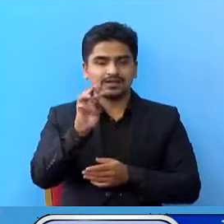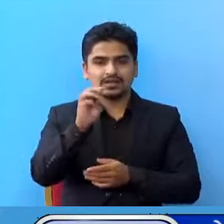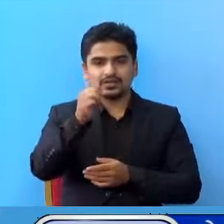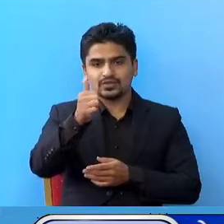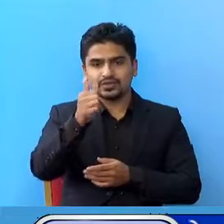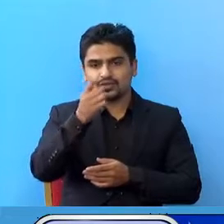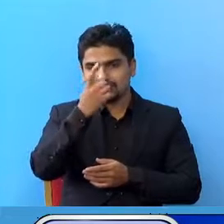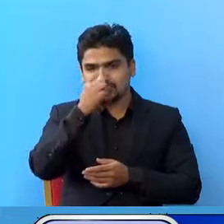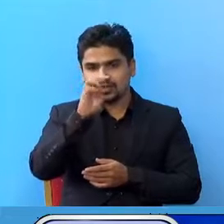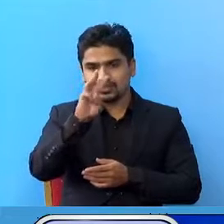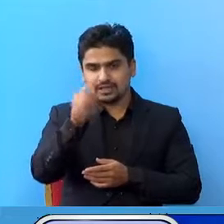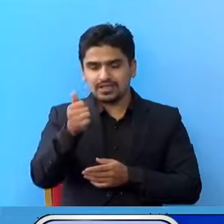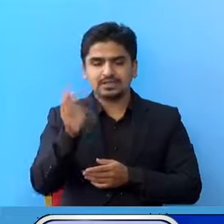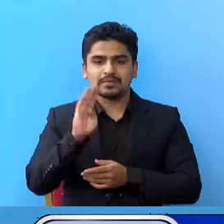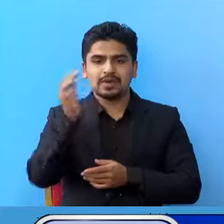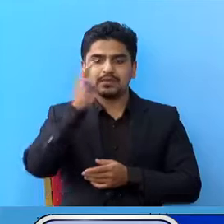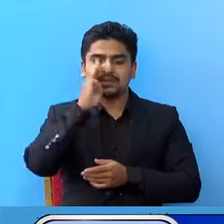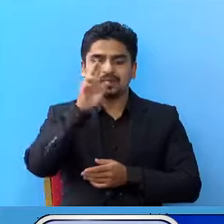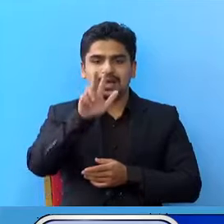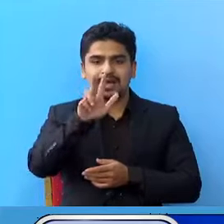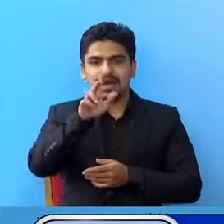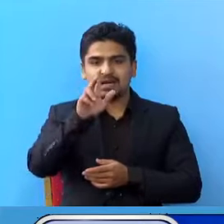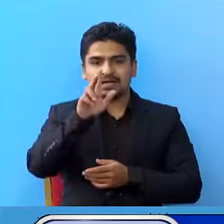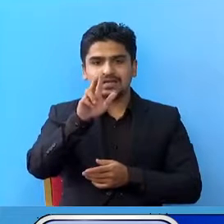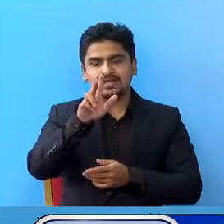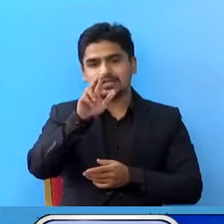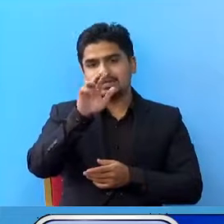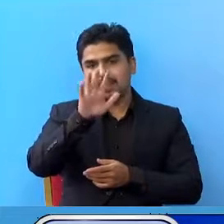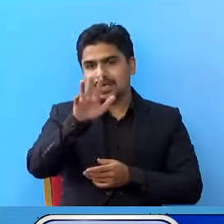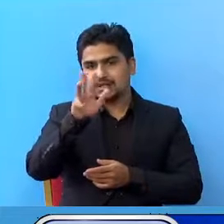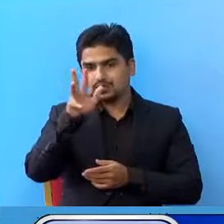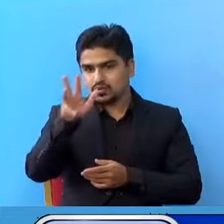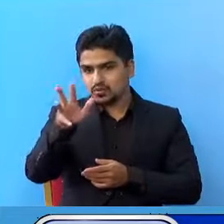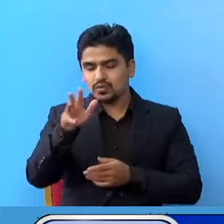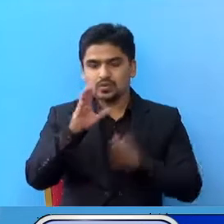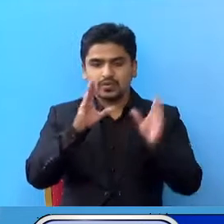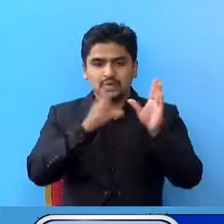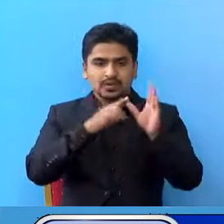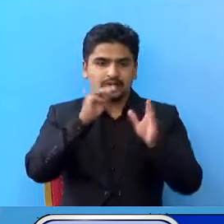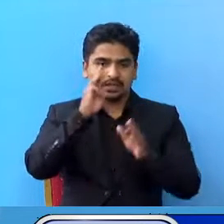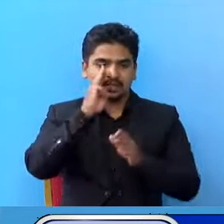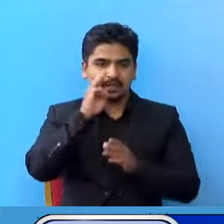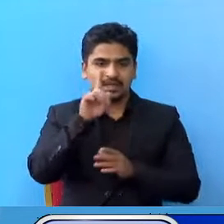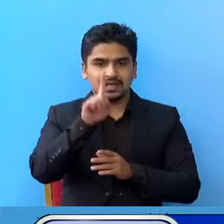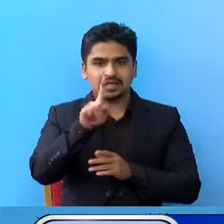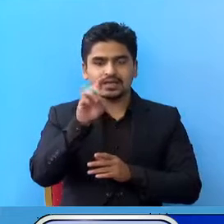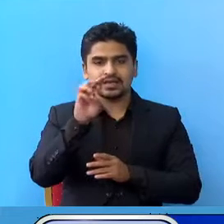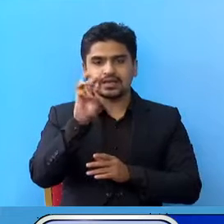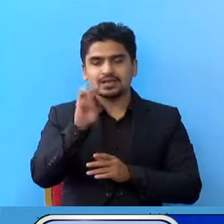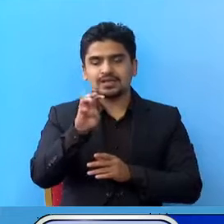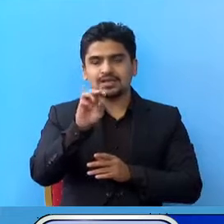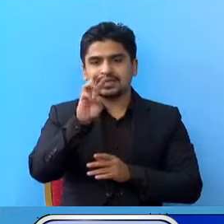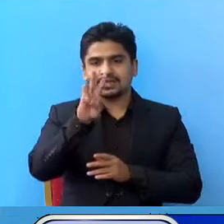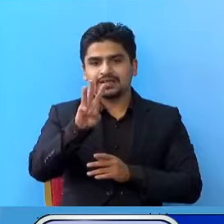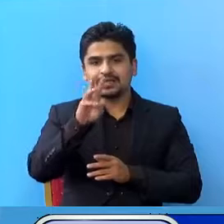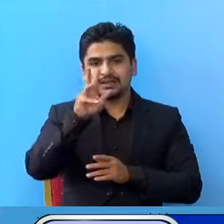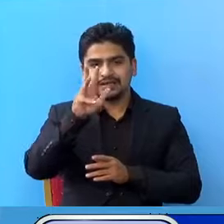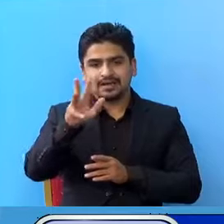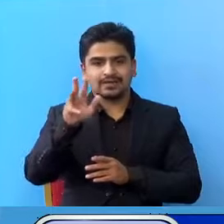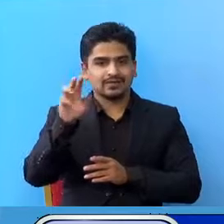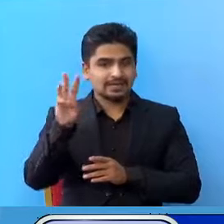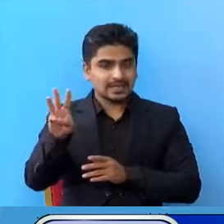बागमती प्रदेश मां 8 से 69 गंड़की प्रदेश मां 2003 से 93